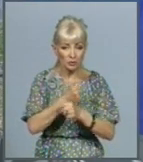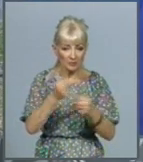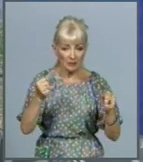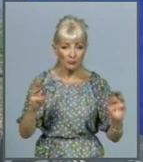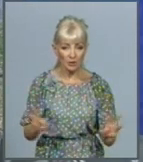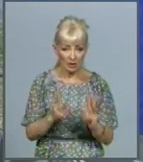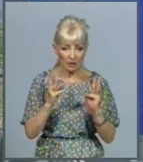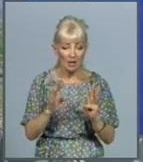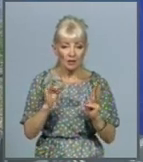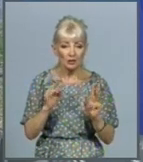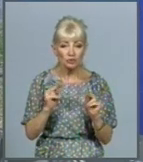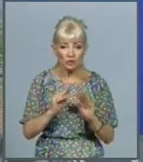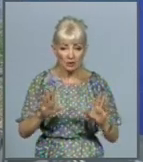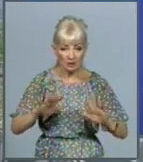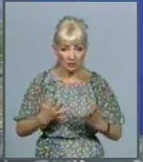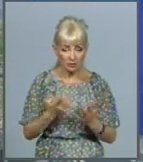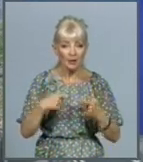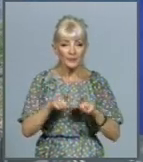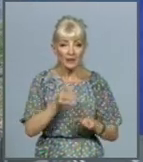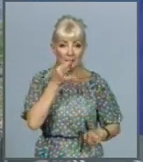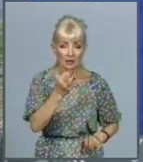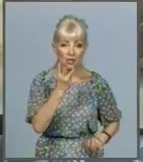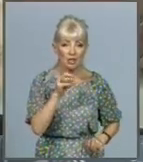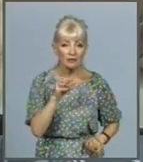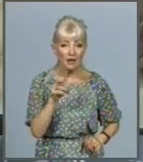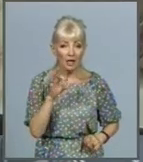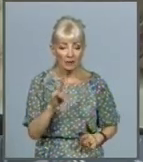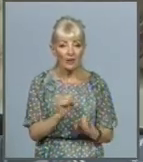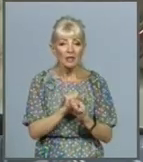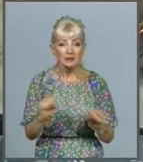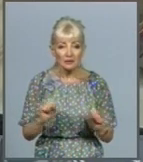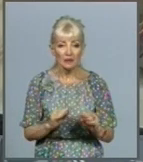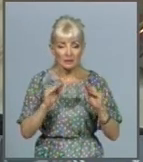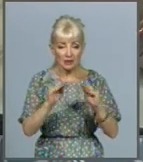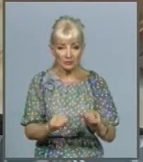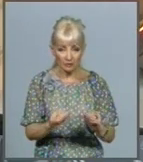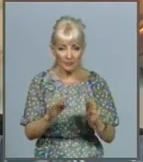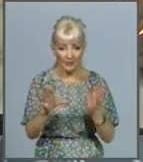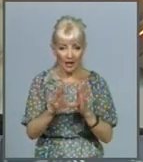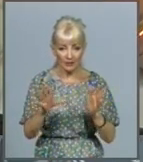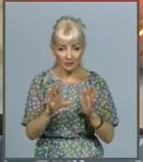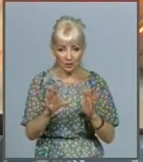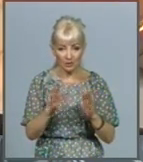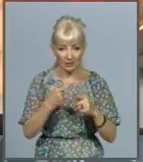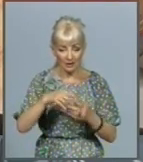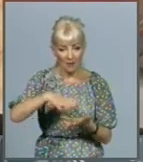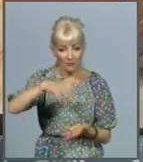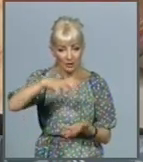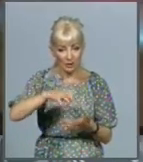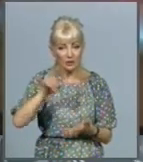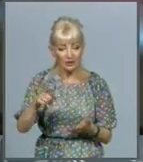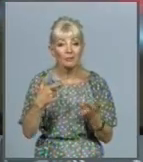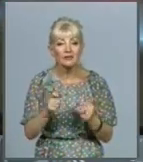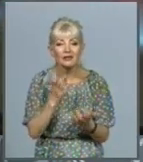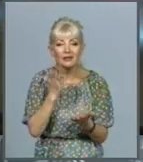Також, зауважує Андрій Шаталов, не можна встановлювати електричні примусові витяжки там, де є газові колонки або